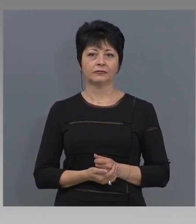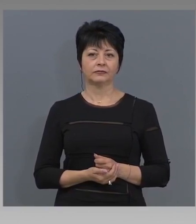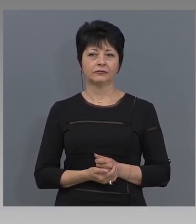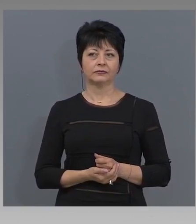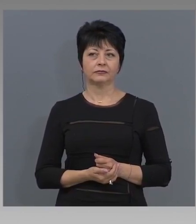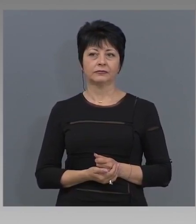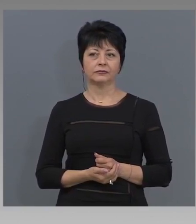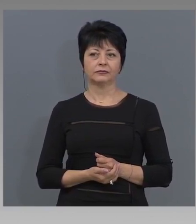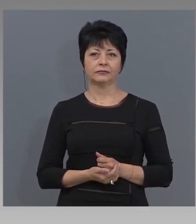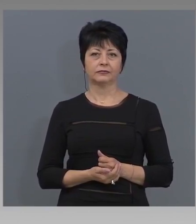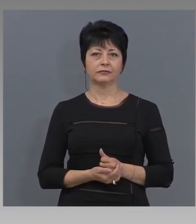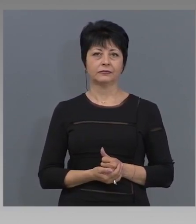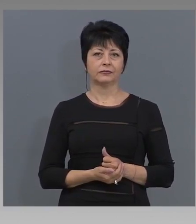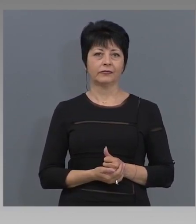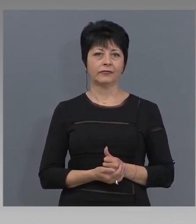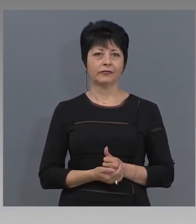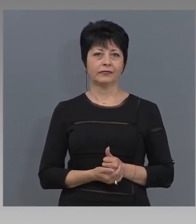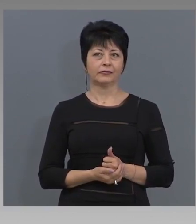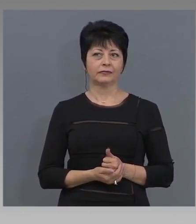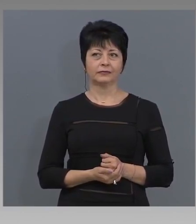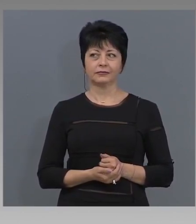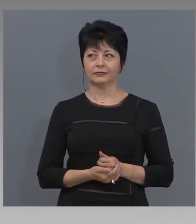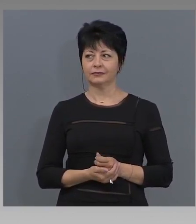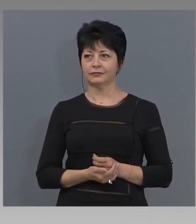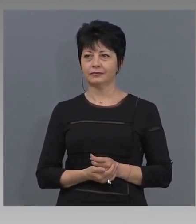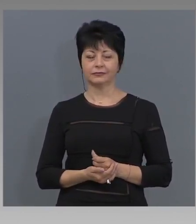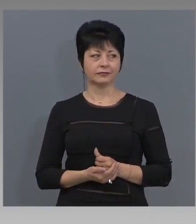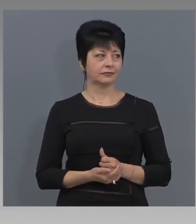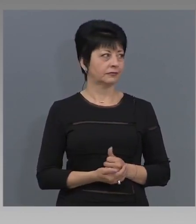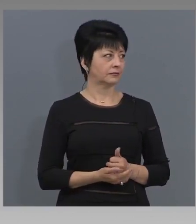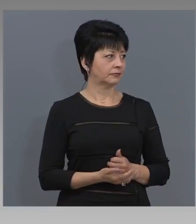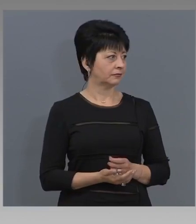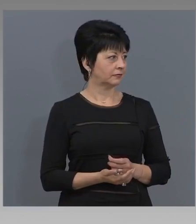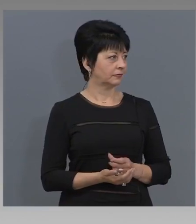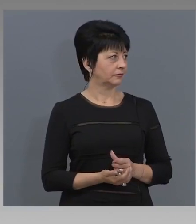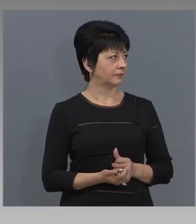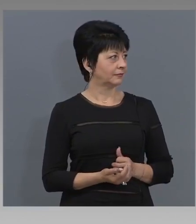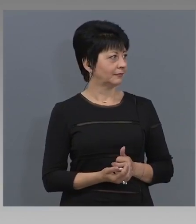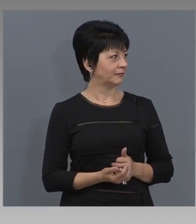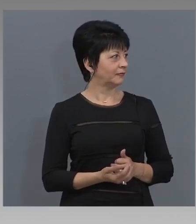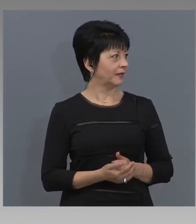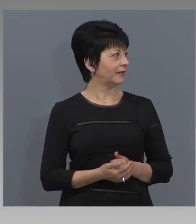Това въжи с особена сила за хотелите, ресторантите и собствениците на заведения, както и фермери.